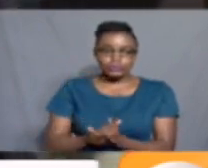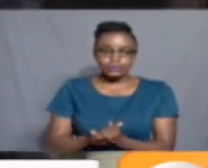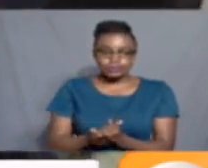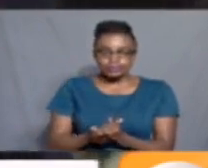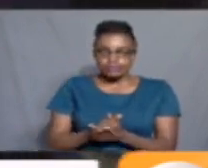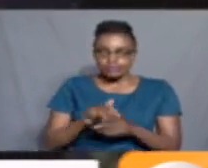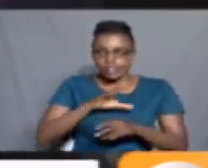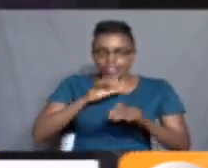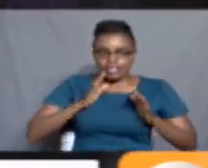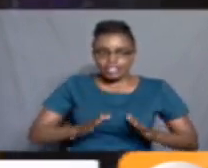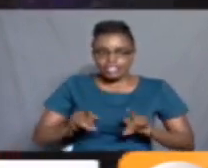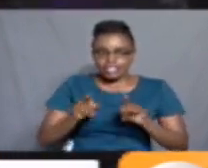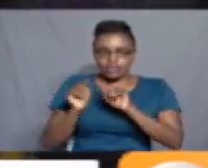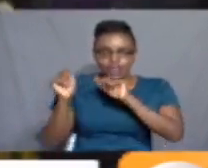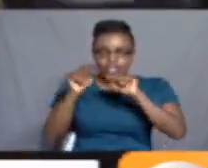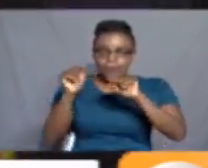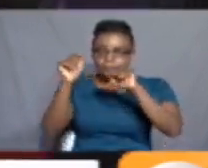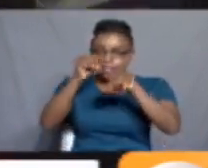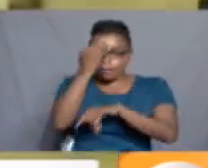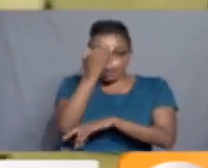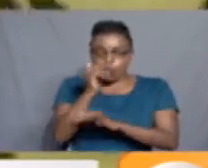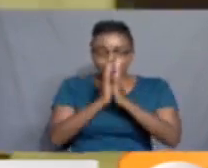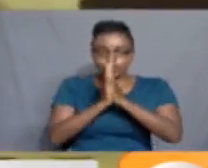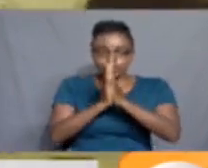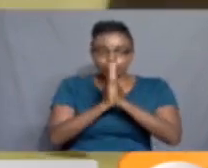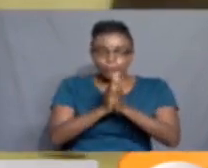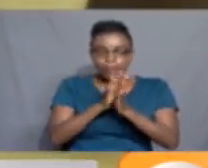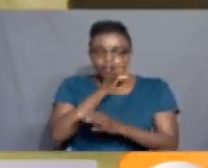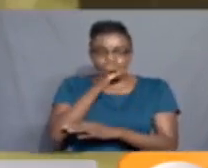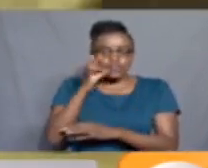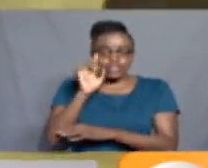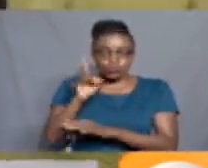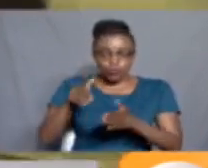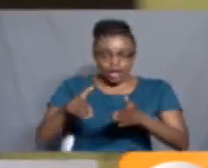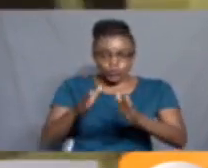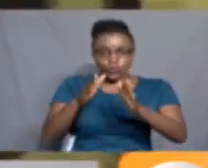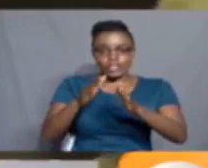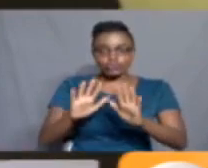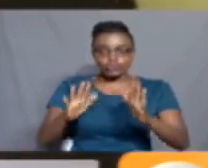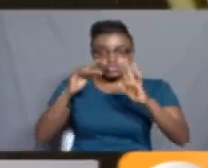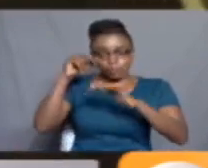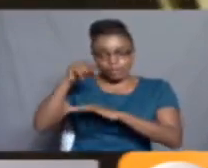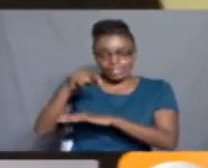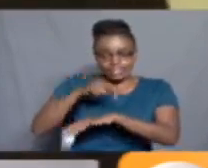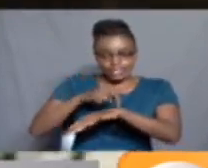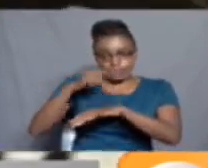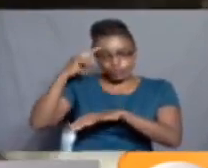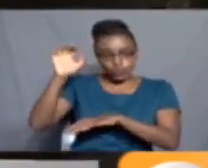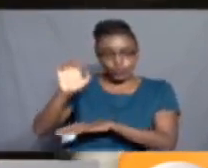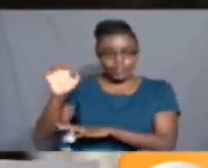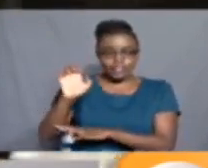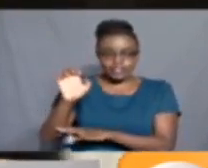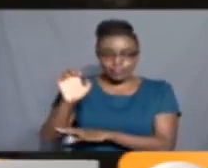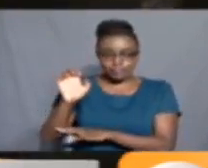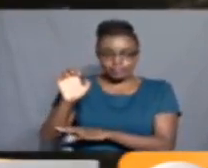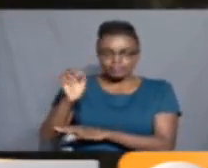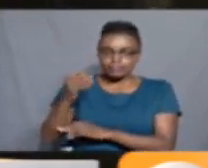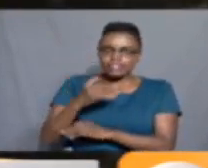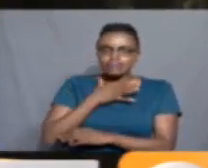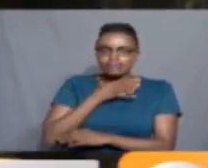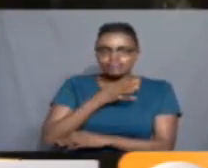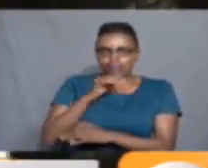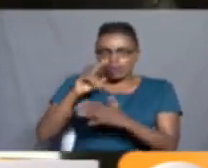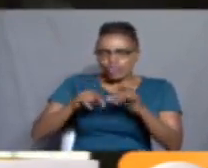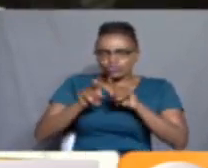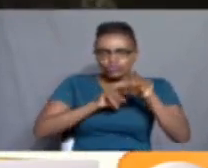Wakristo wa mememinika hapa ilikuomba na kufunga kama njia moja kuadhimisha msimu huwa pasaka Matamaniyo yao ya